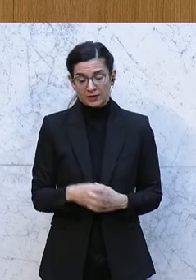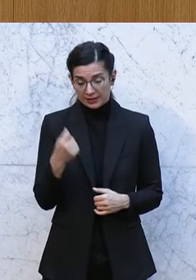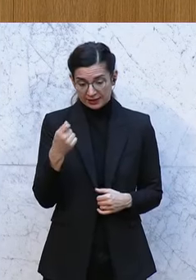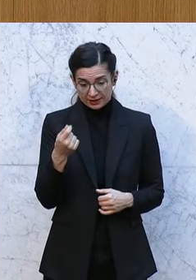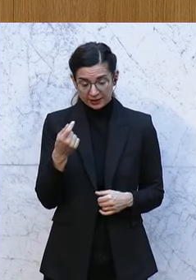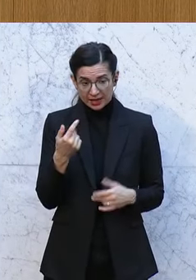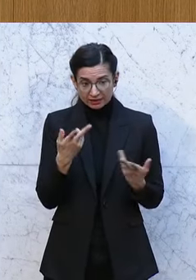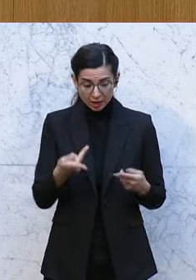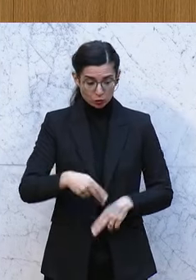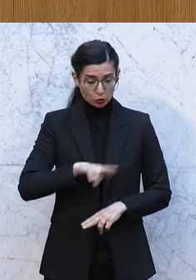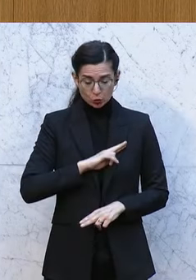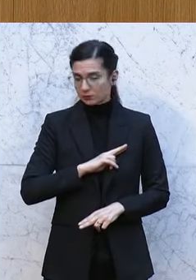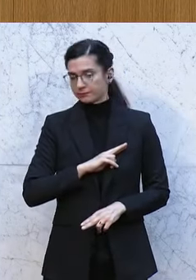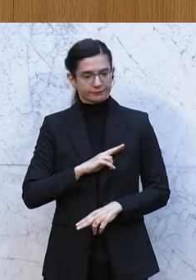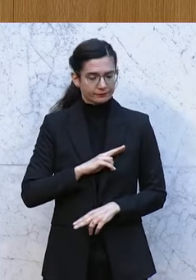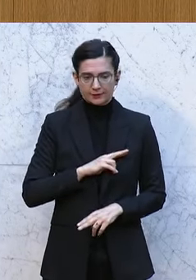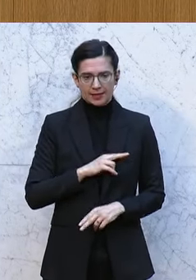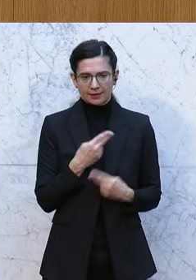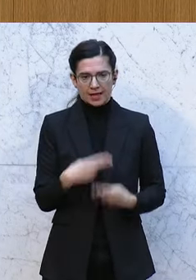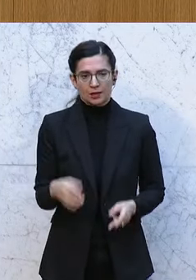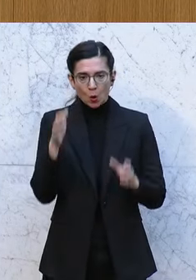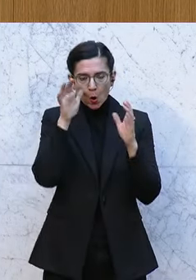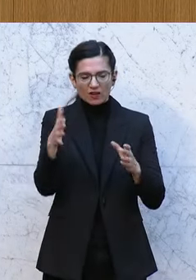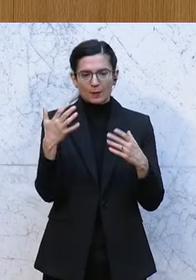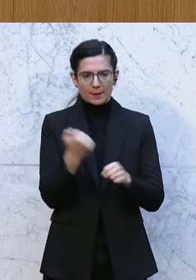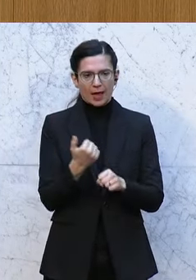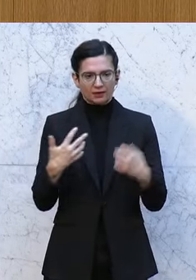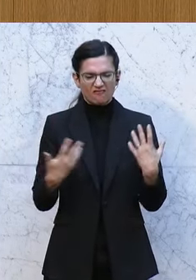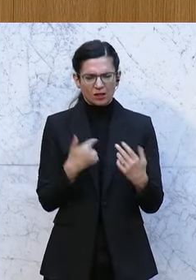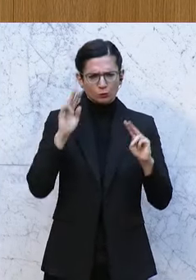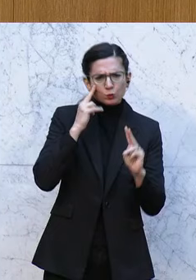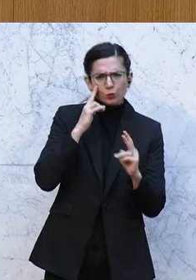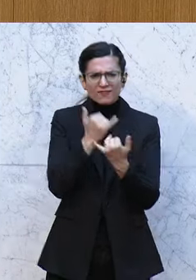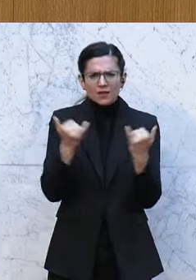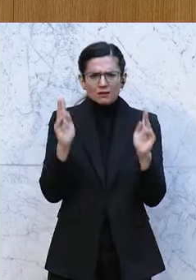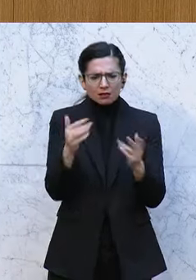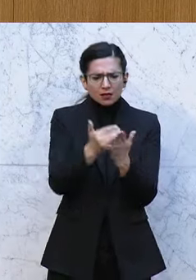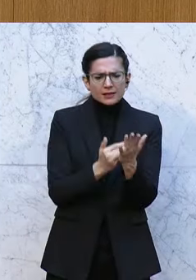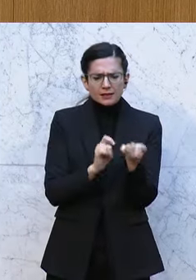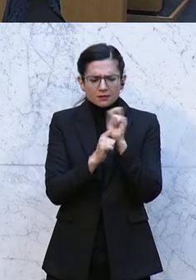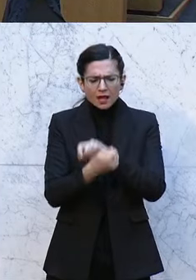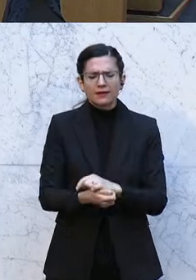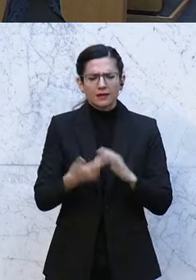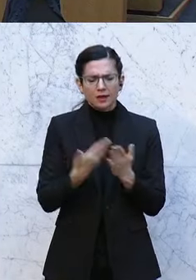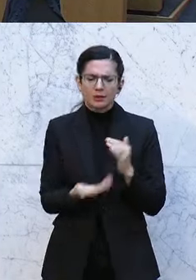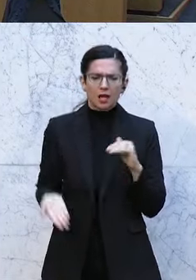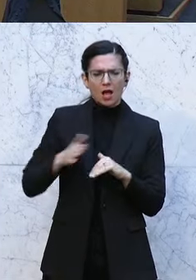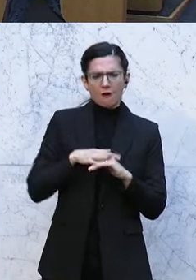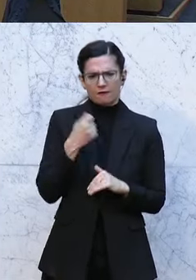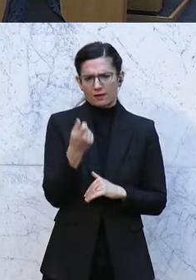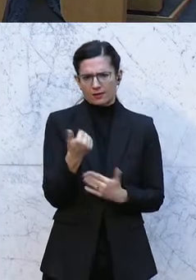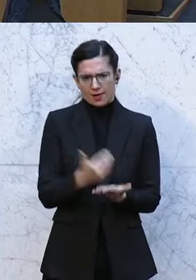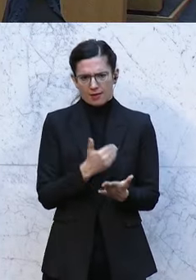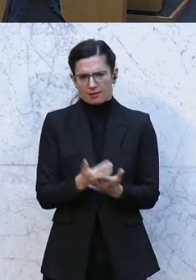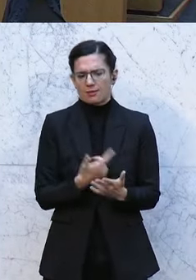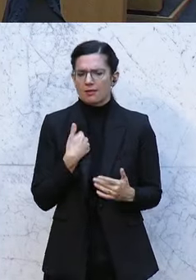davon reingebracht worden? Nein. Das, was die ÖVP gemacht hat, ist sich zu überlegen, wie man die Gesetze ändern kann, dass man noch mehr Geld den